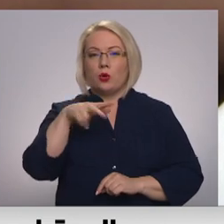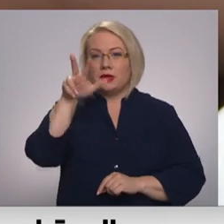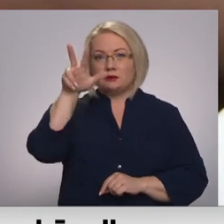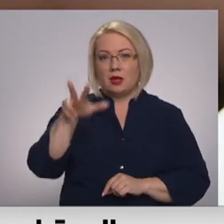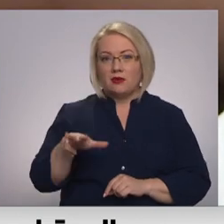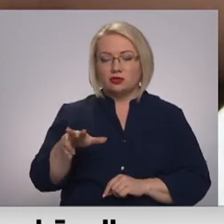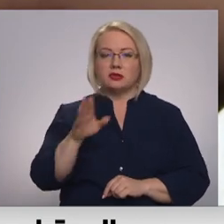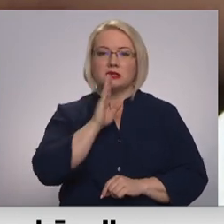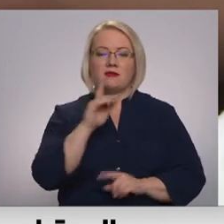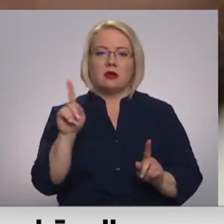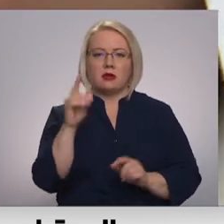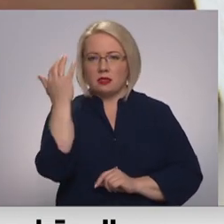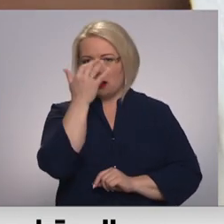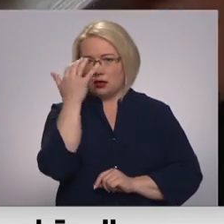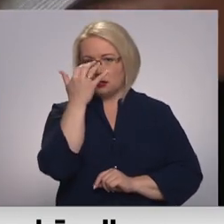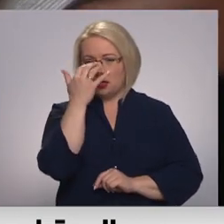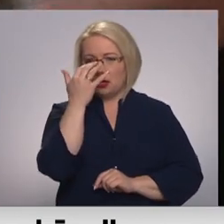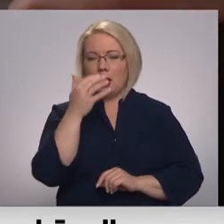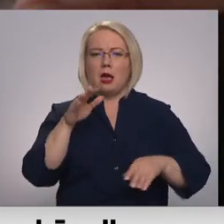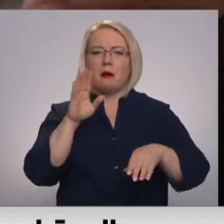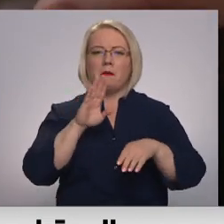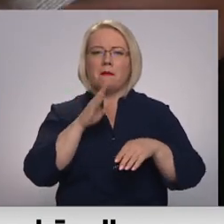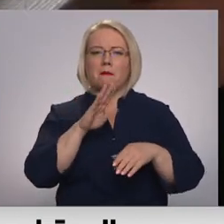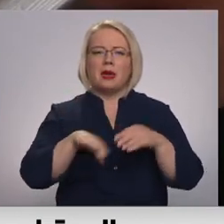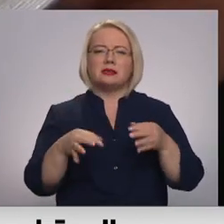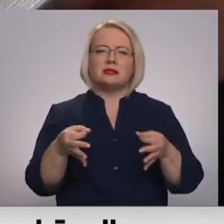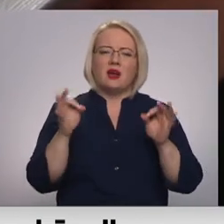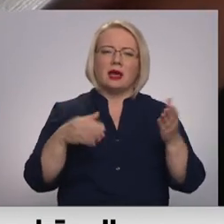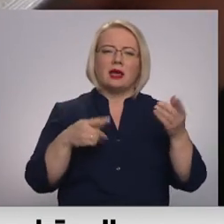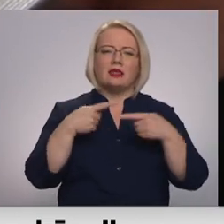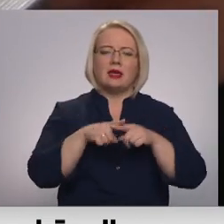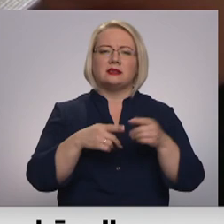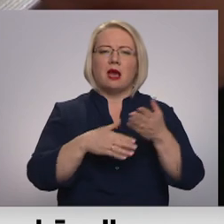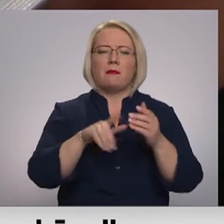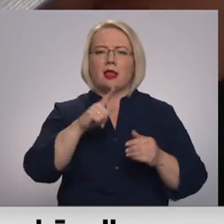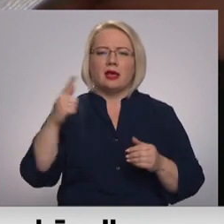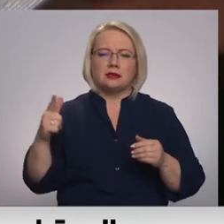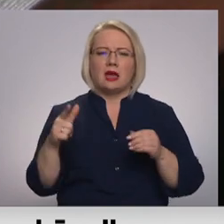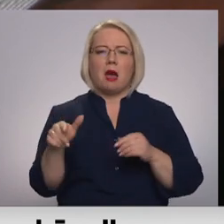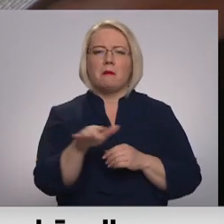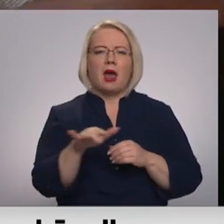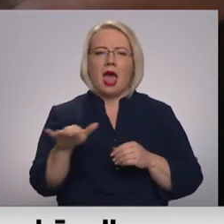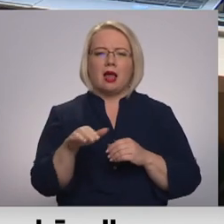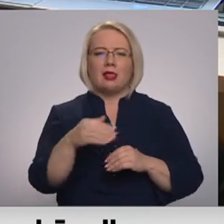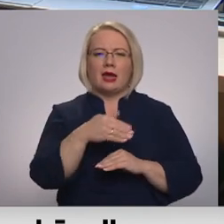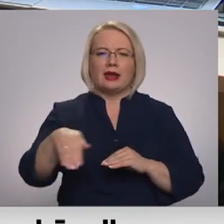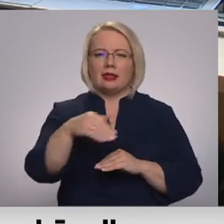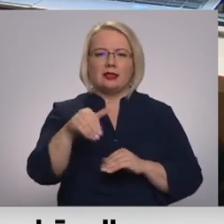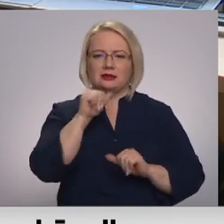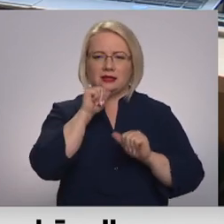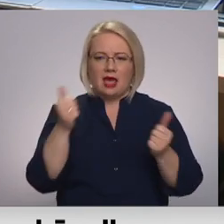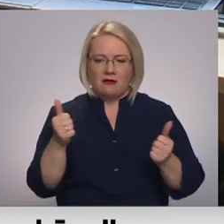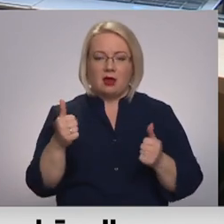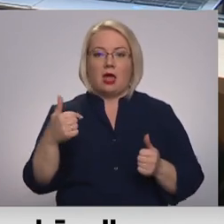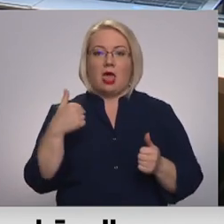vecuma sievieti ir neredzīga. Bez svarīga palīga līdzekļa braila rindas tas tik veikli neizdotos. Tātad es viņu